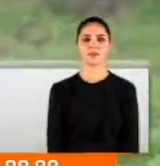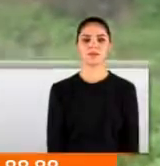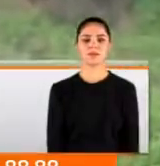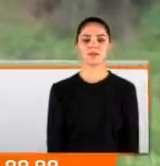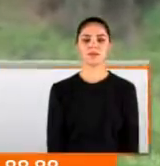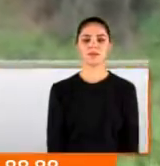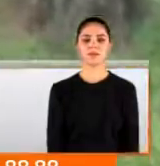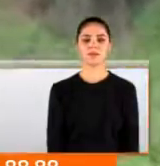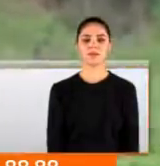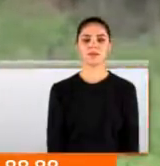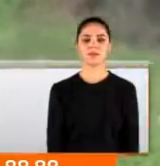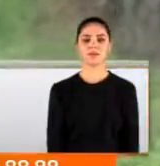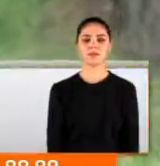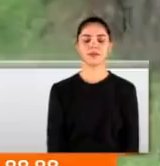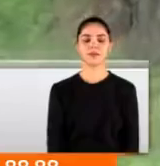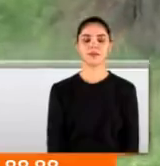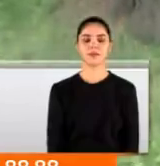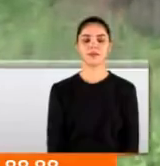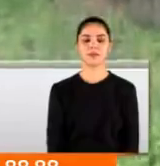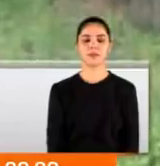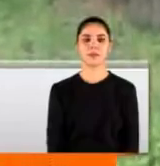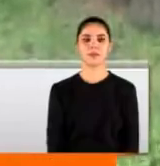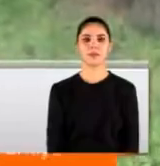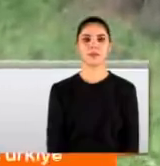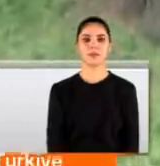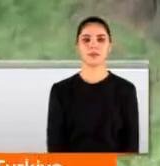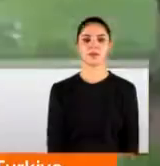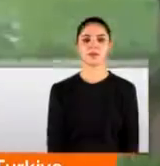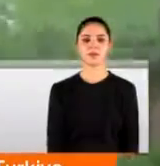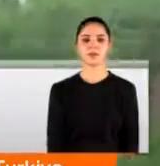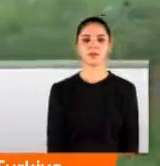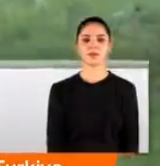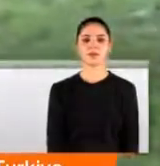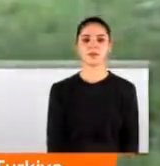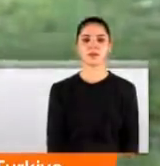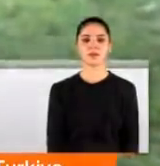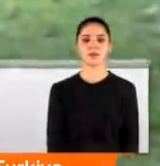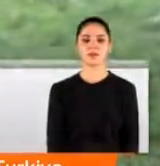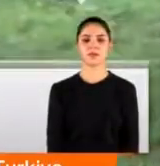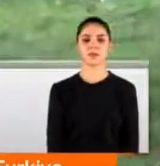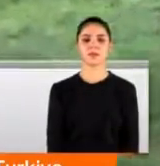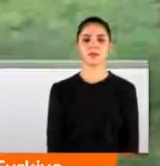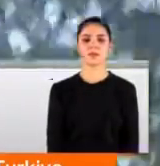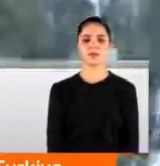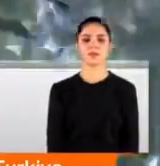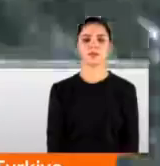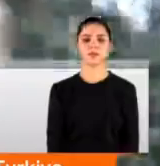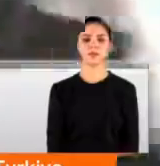Şimdi bir diğer bahçeye gidiyoruz herhalde. Evet alt tarafa fidanlaya gidiyoruz. Her gün böyle gidip geliyoruz herhalde. gün böyle